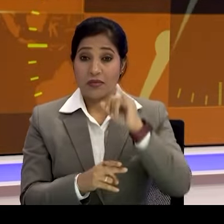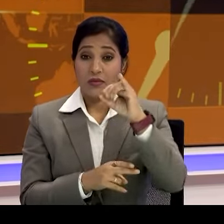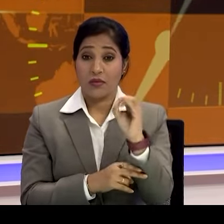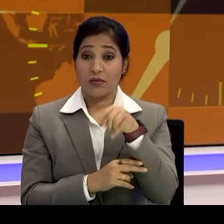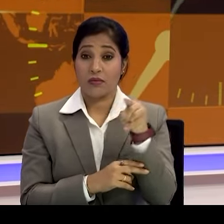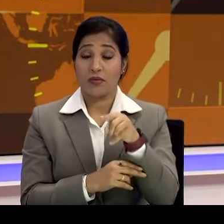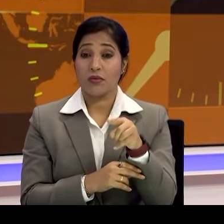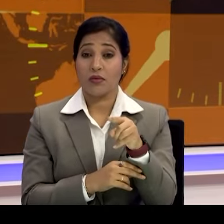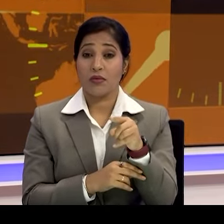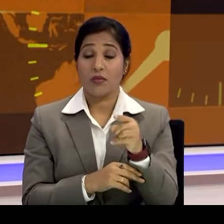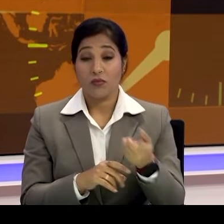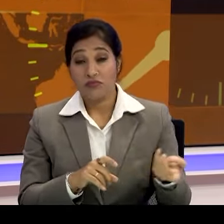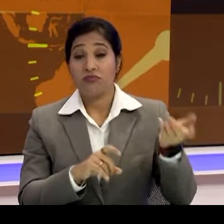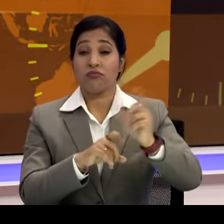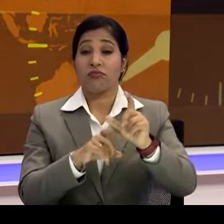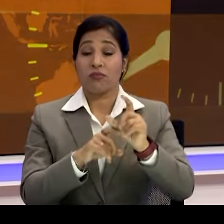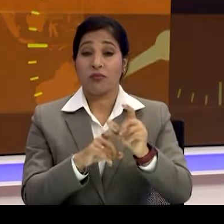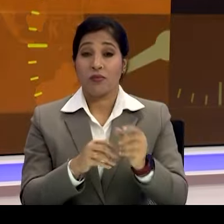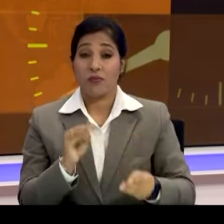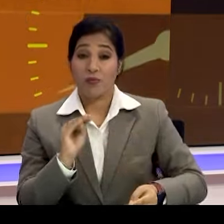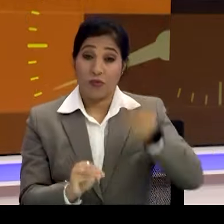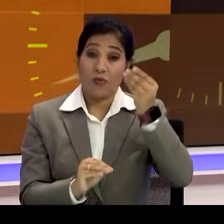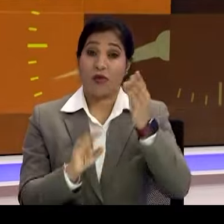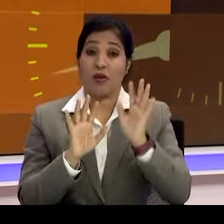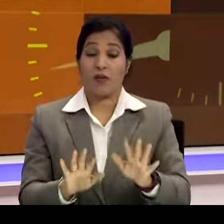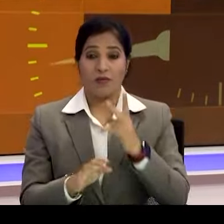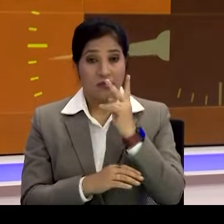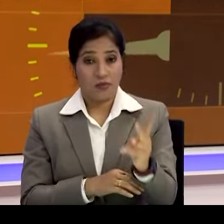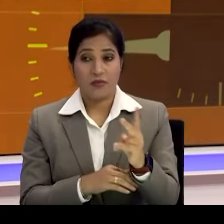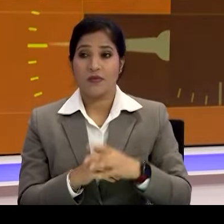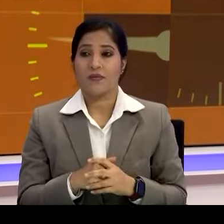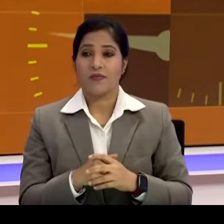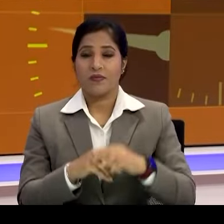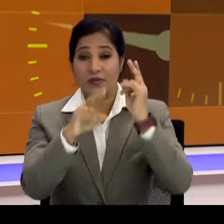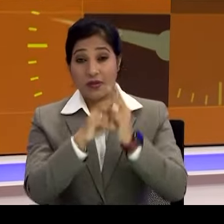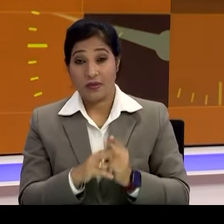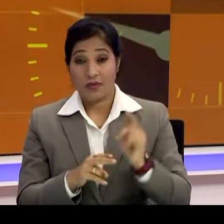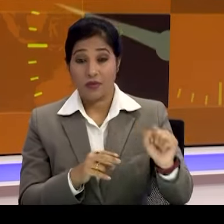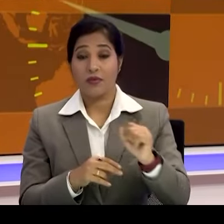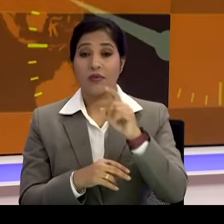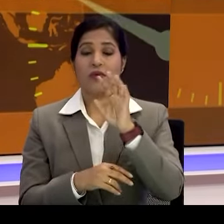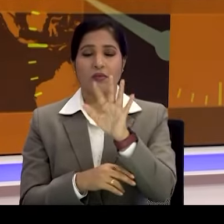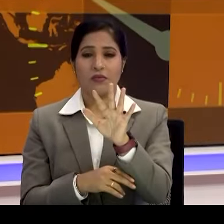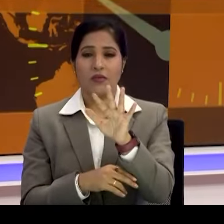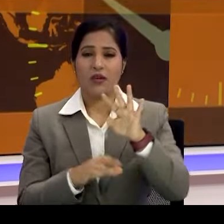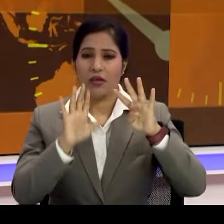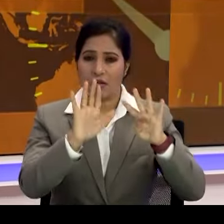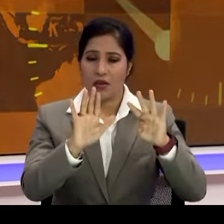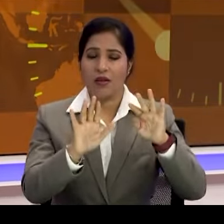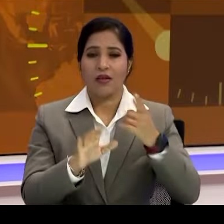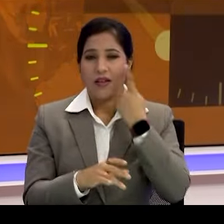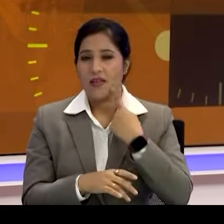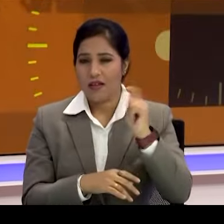more in case of barley, 60% more in case of grams, 89% more in case of lentils, masoor